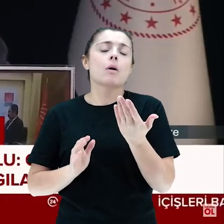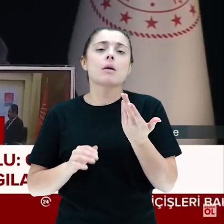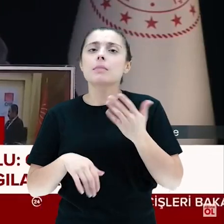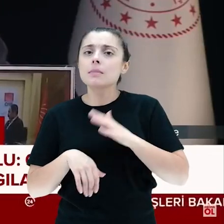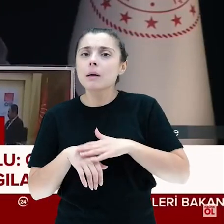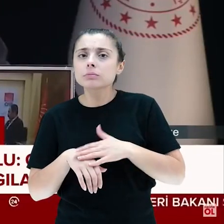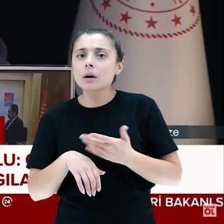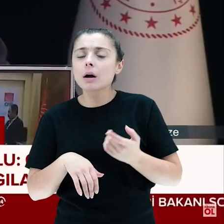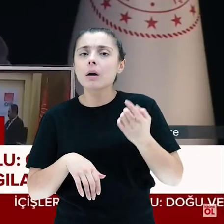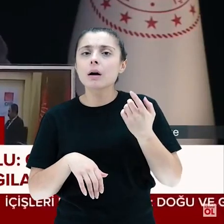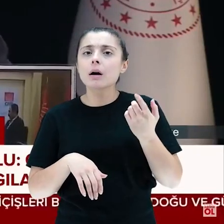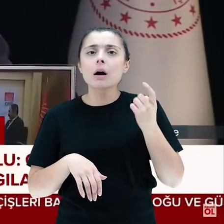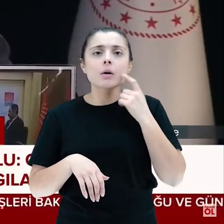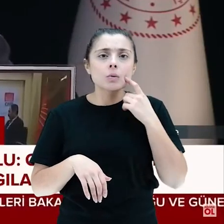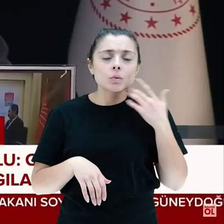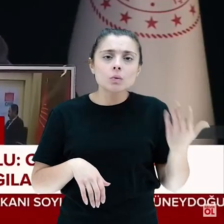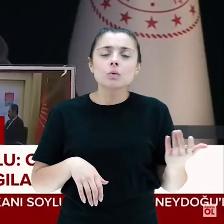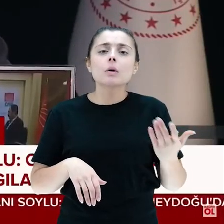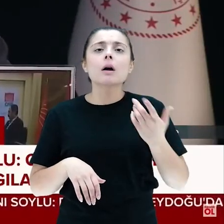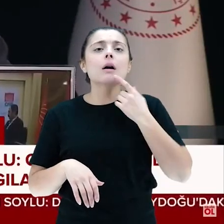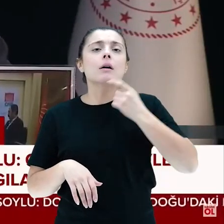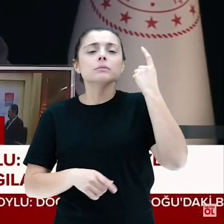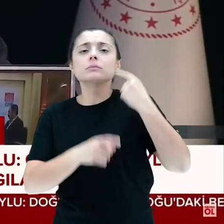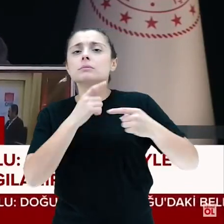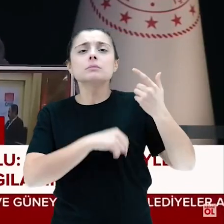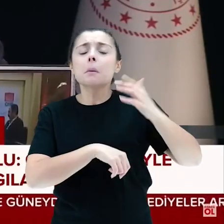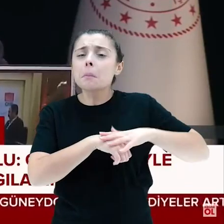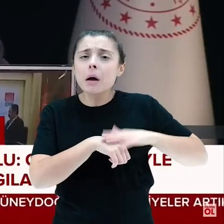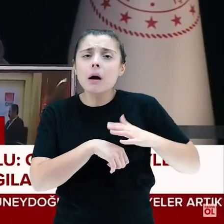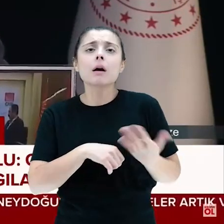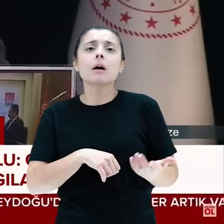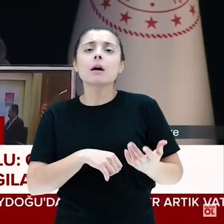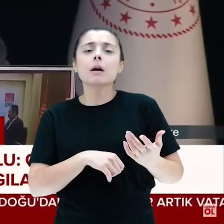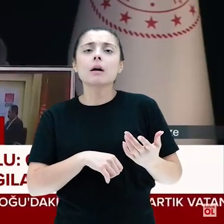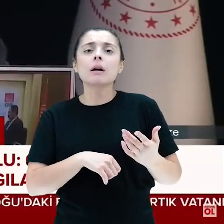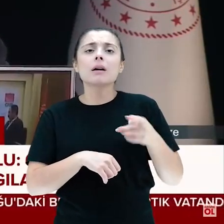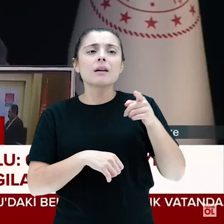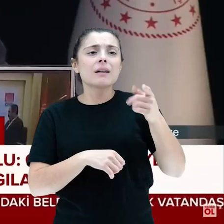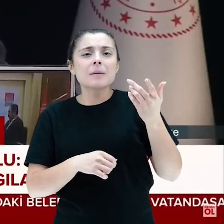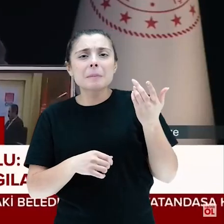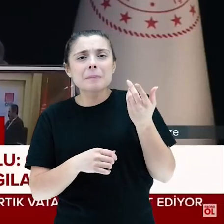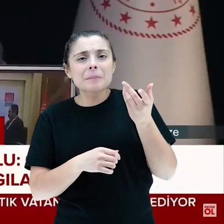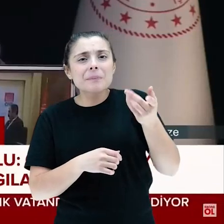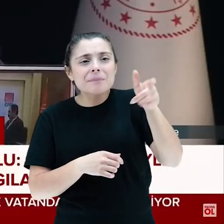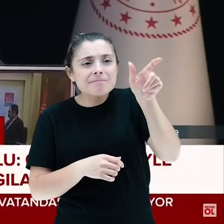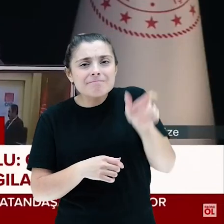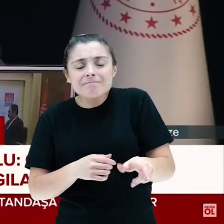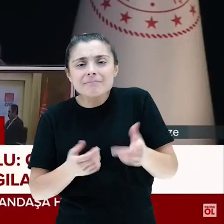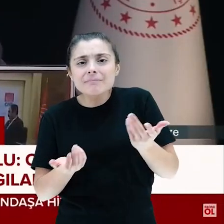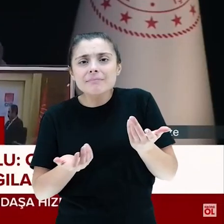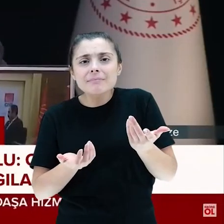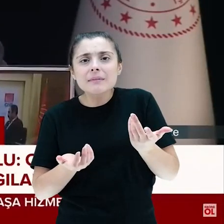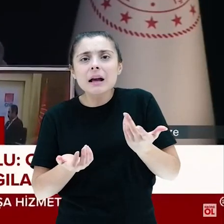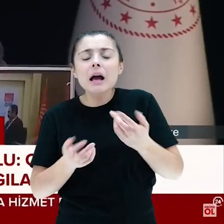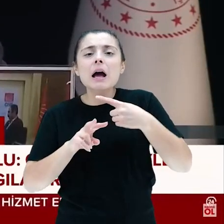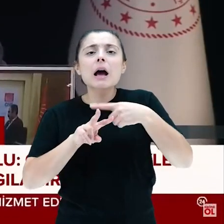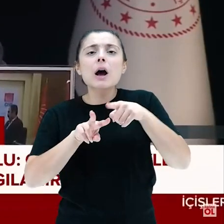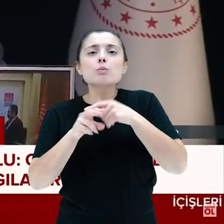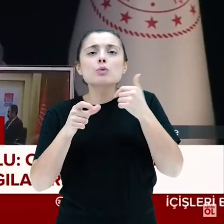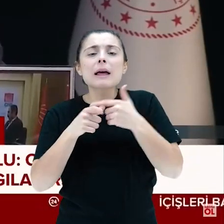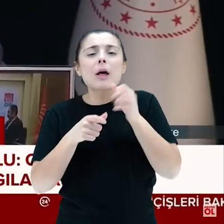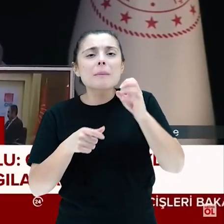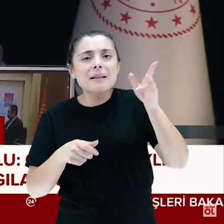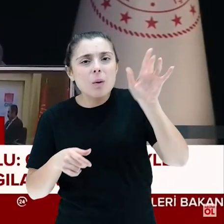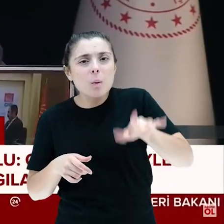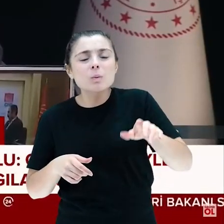teslimim demek için kaldıracaksın. Ne yapacaksın Muhammed Fatih Safitürk'ü? Ne yapacaksın Aydoğan Aydın Paşa'yı? Ne yapacaksın Kundak'taki